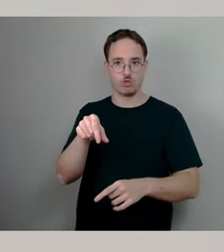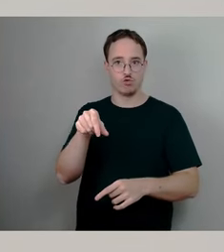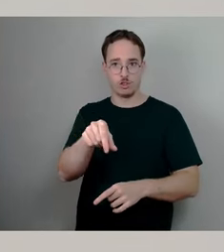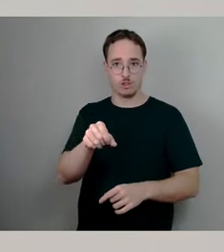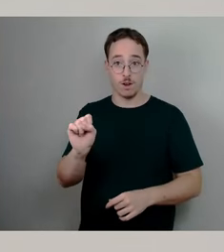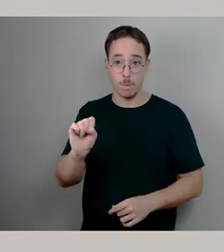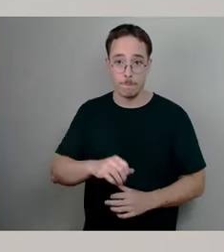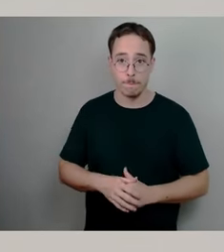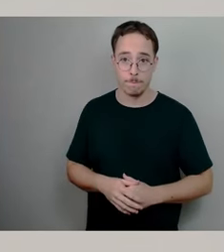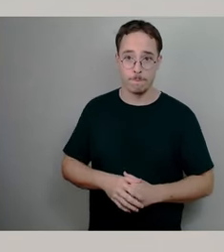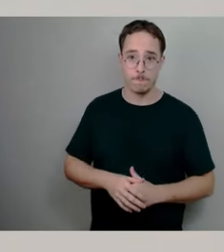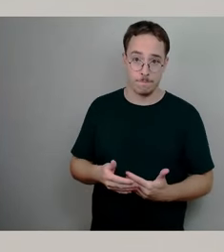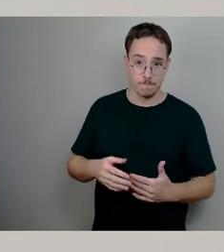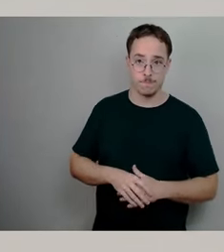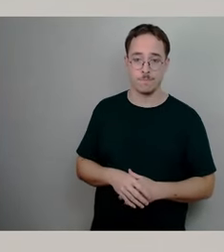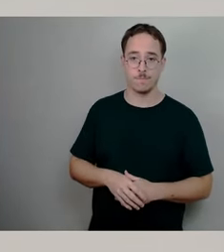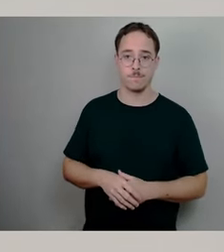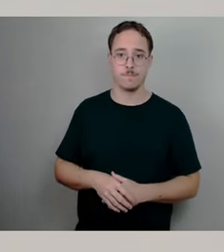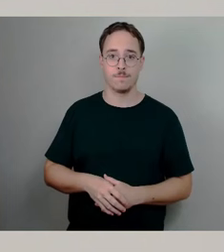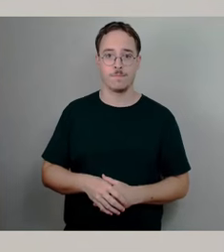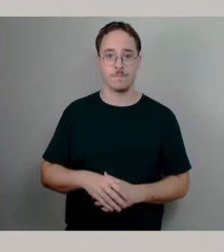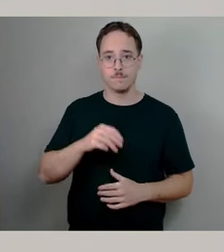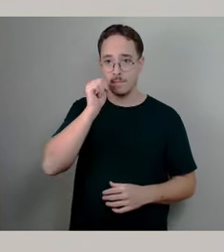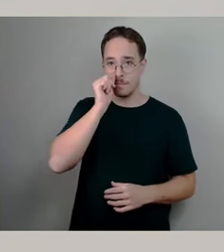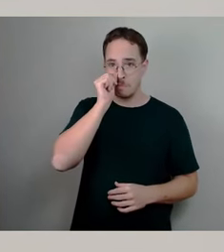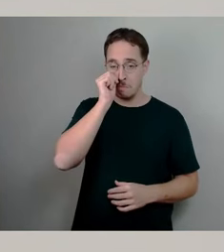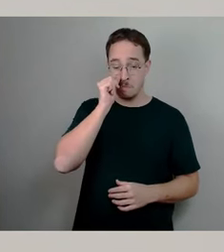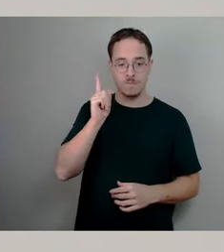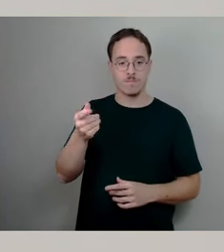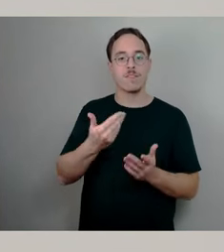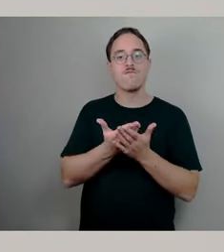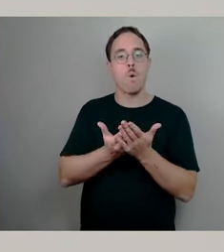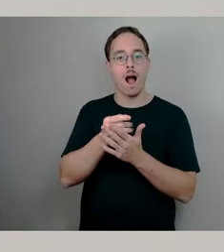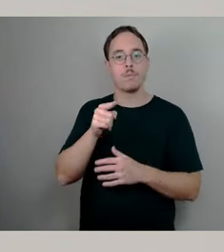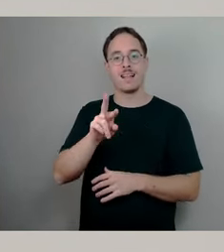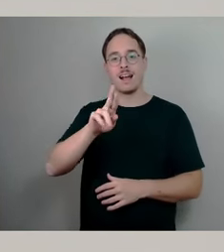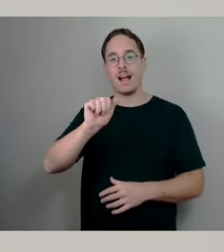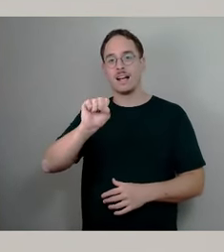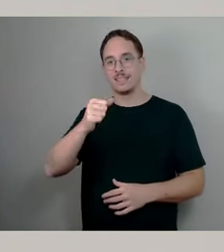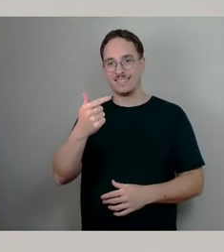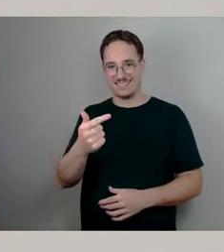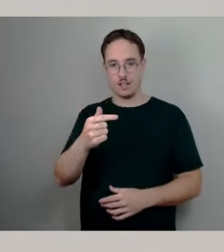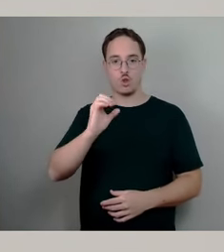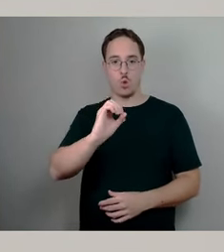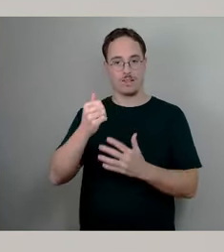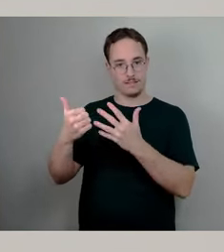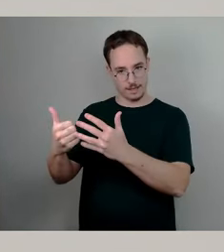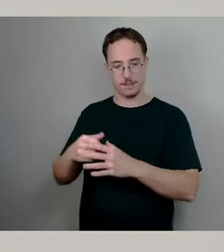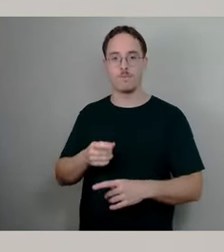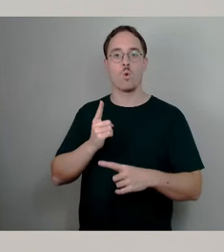der RAST 06, das ist die Richtlinie zur Anlage von den Stadtstraßen und der ERA, das ist die Richtlinie zur Anlage von